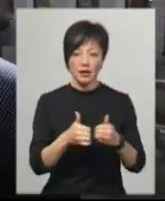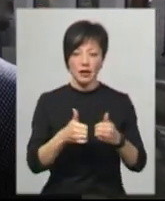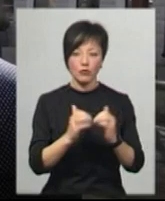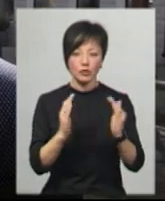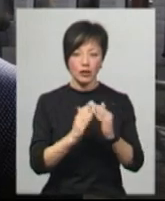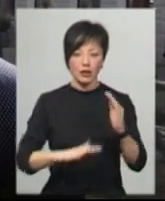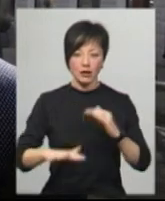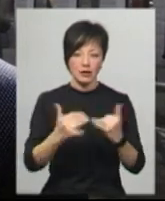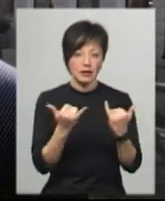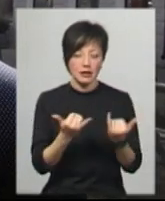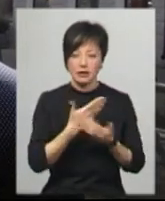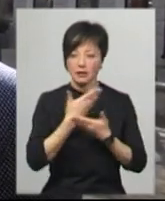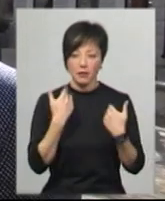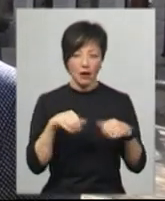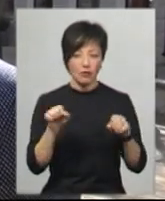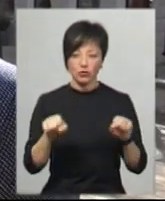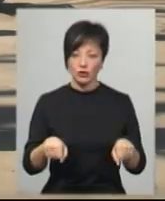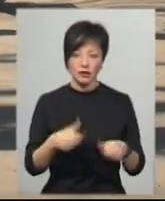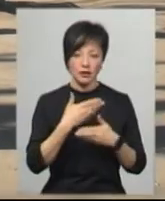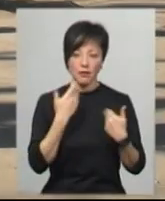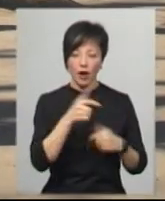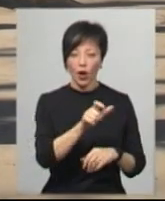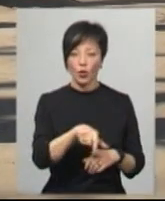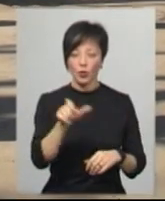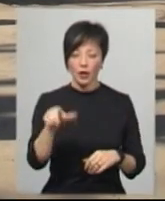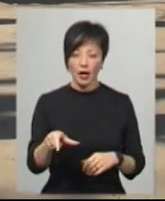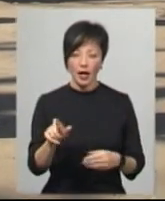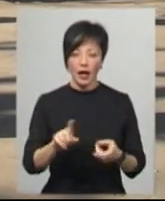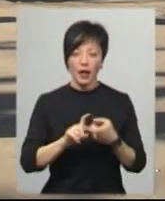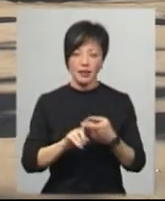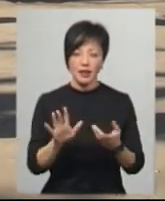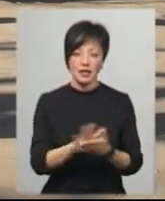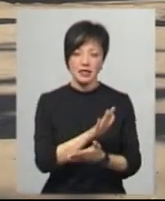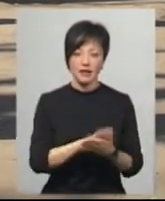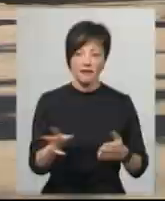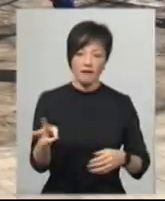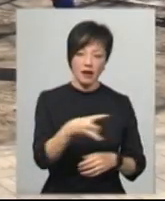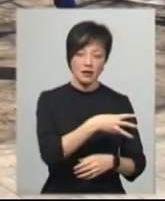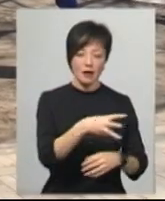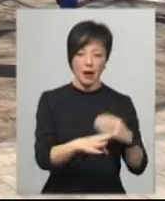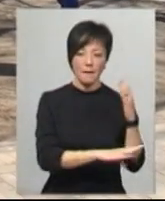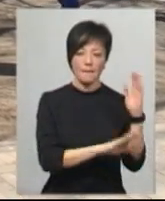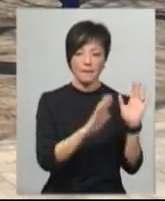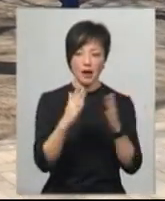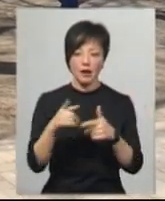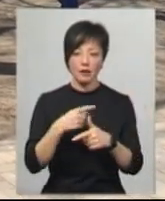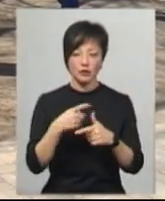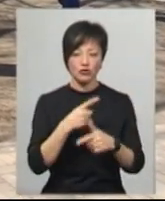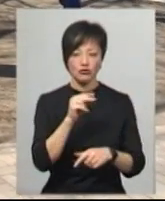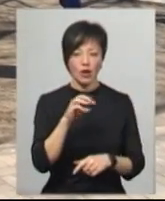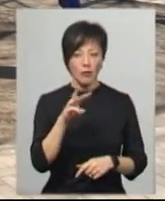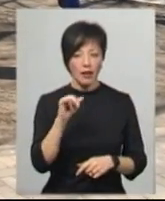наразі просто немає можливості, немає людей. Дезінфекцію роблять в парках-скварах, Чекмана, в